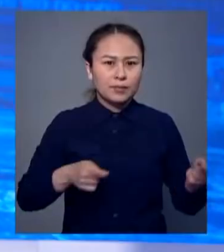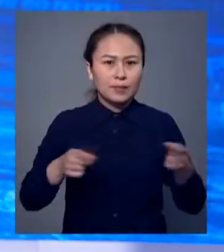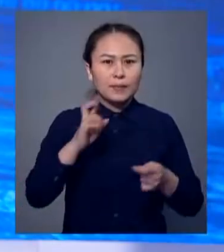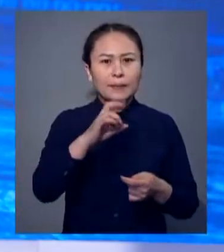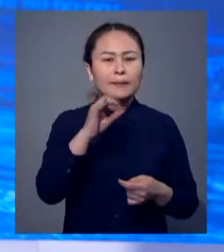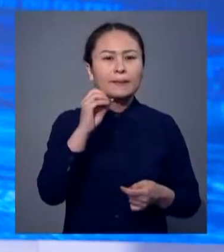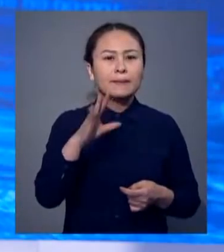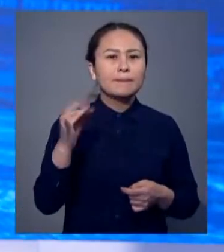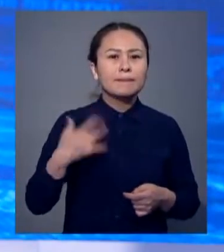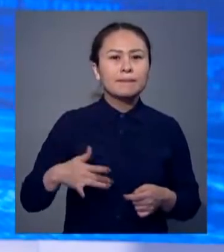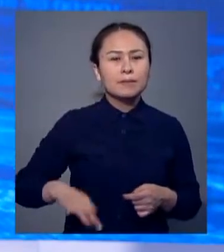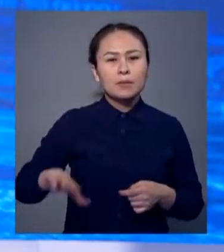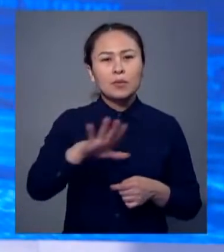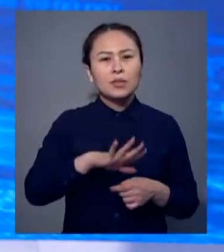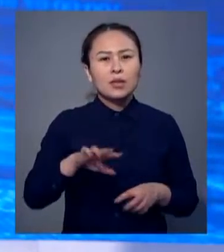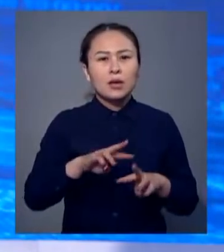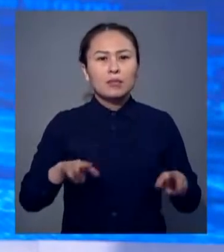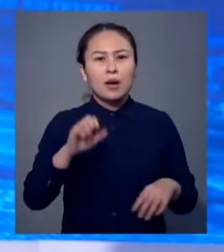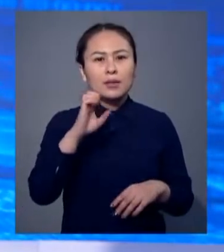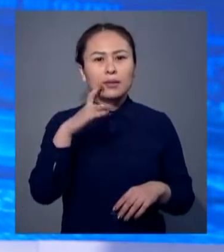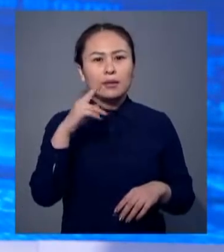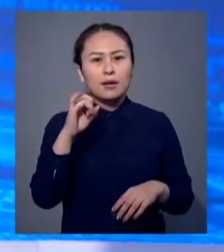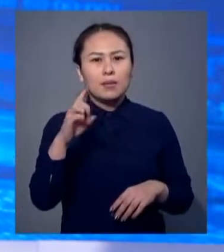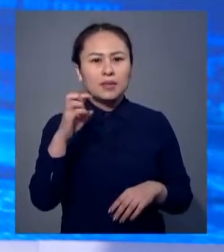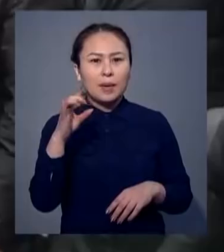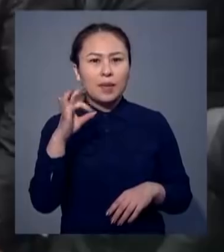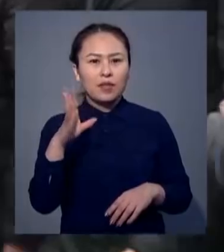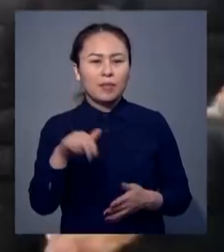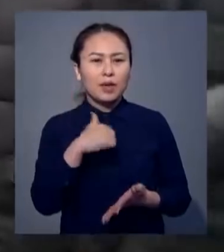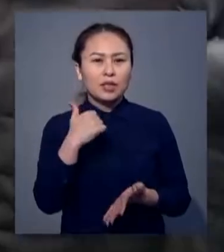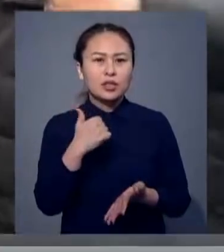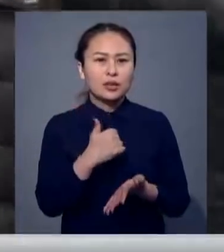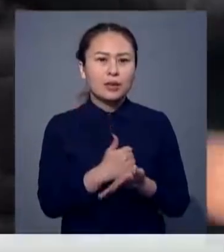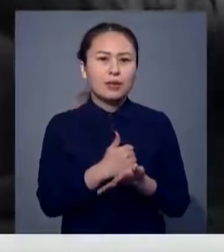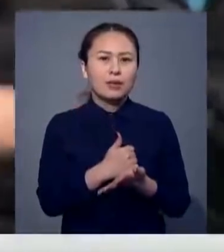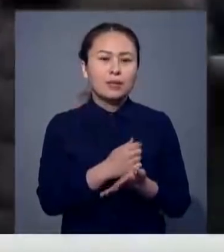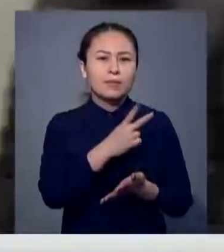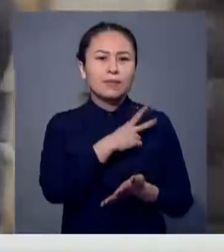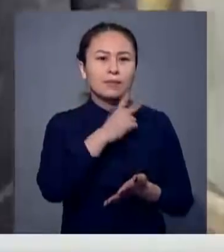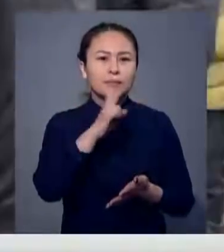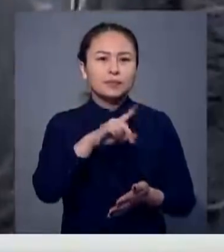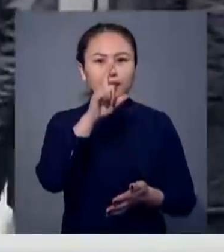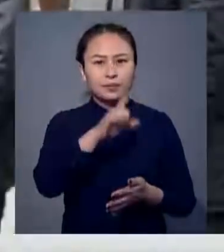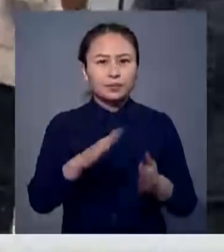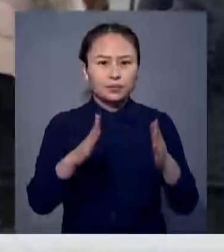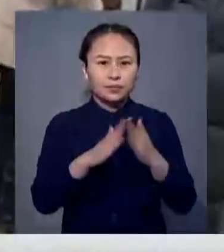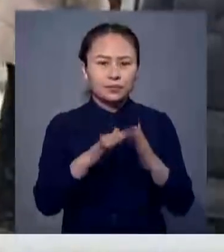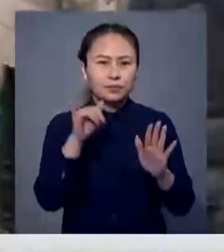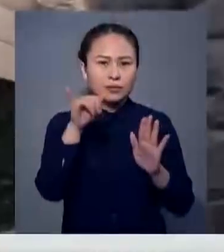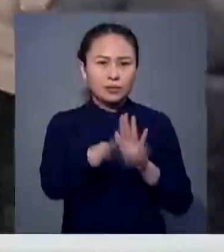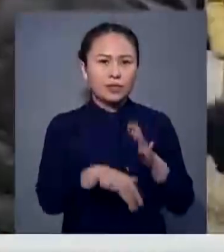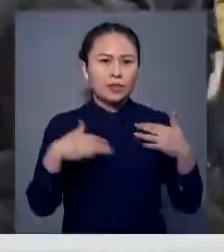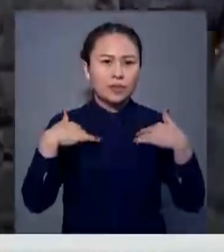жетекшісі Бердібек Сапарбаев пен Жамбыл облысың әкімі Асқар Мұрзақ Метіф ел башылығы атынаны Қазатапқан Азаматтың